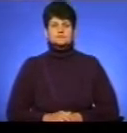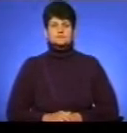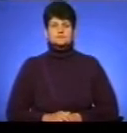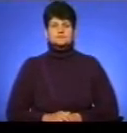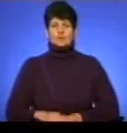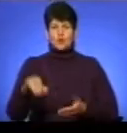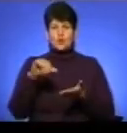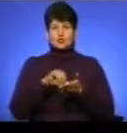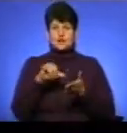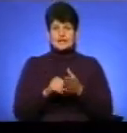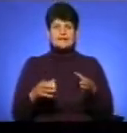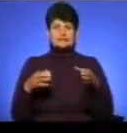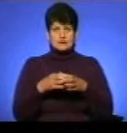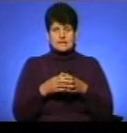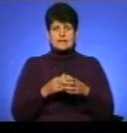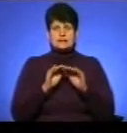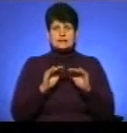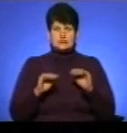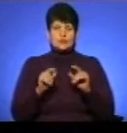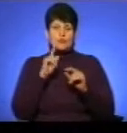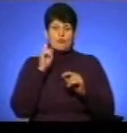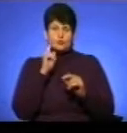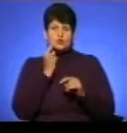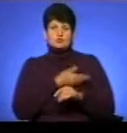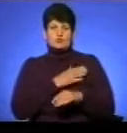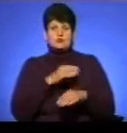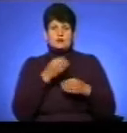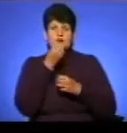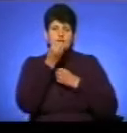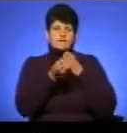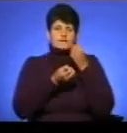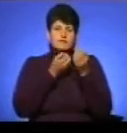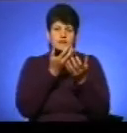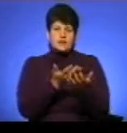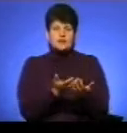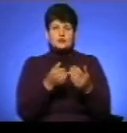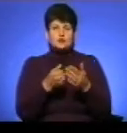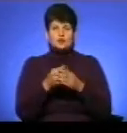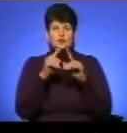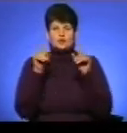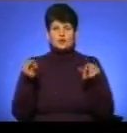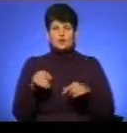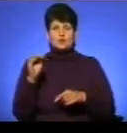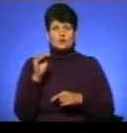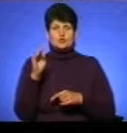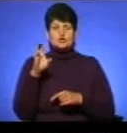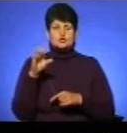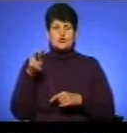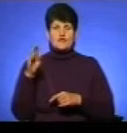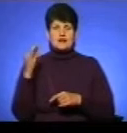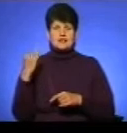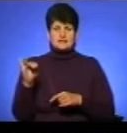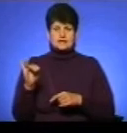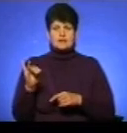Учасники делегації учнівської молоді з Польщі поклали квіти до пам'ятної дошки Юліуша Словацького. Домінік